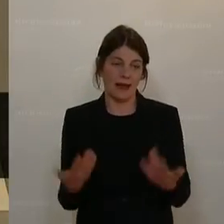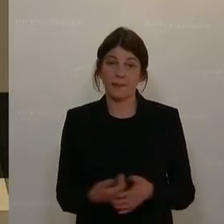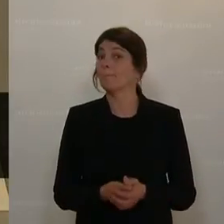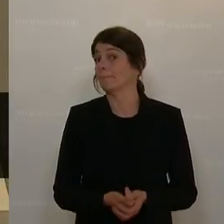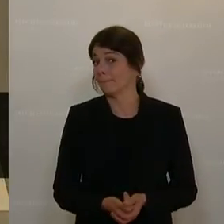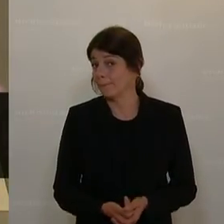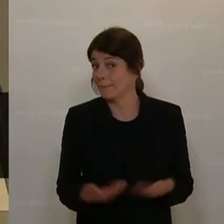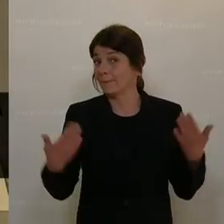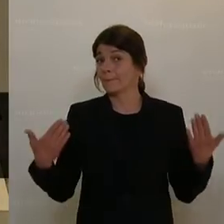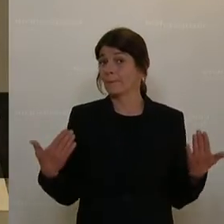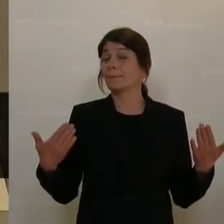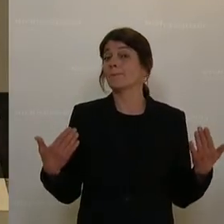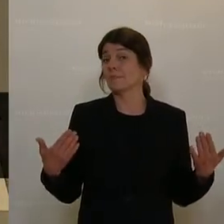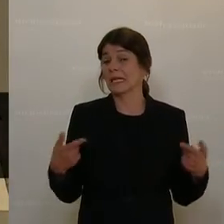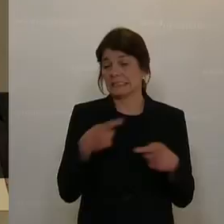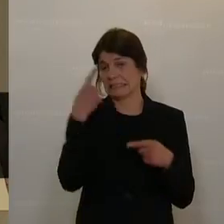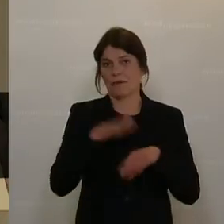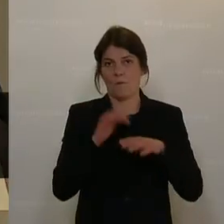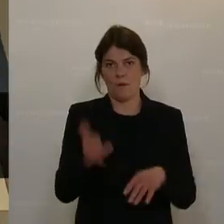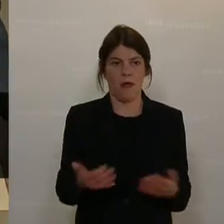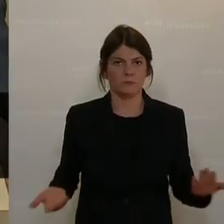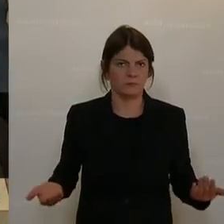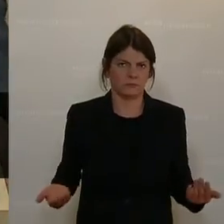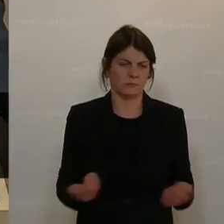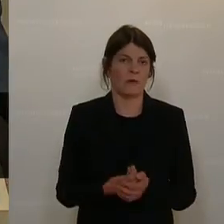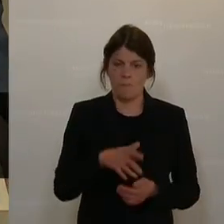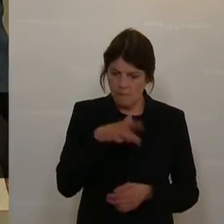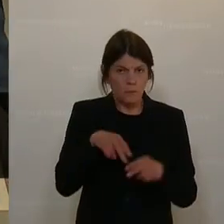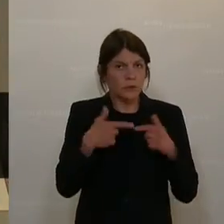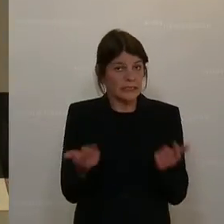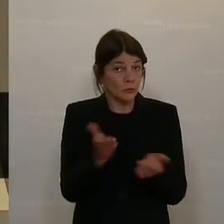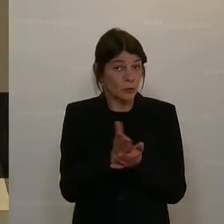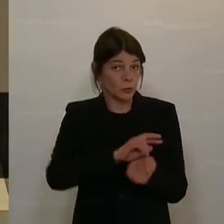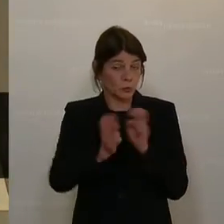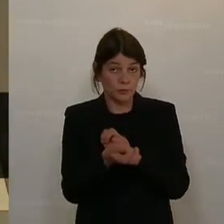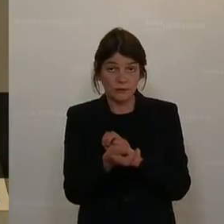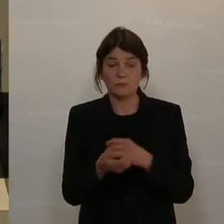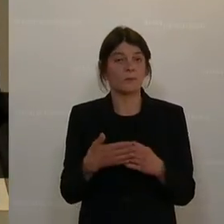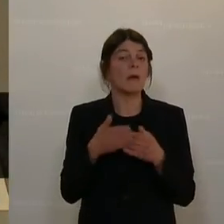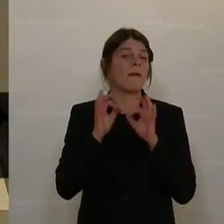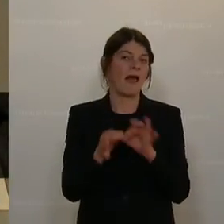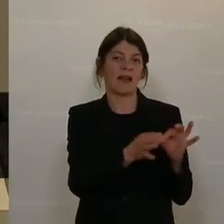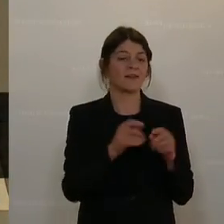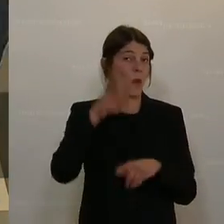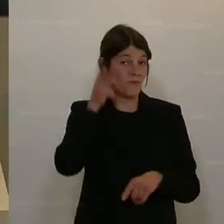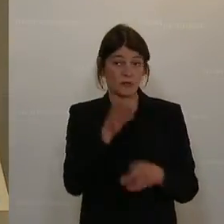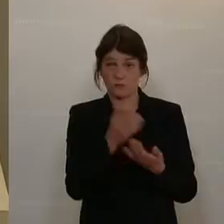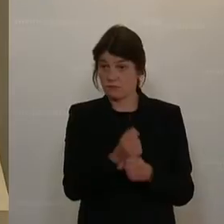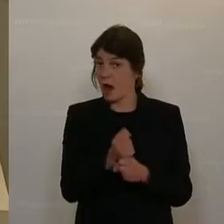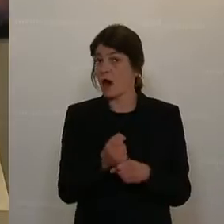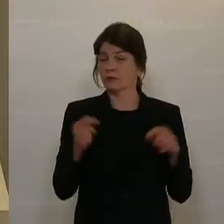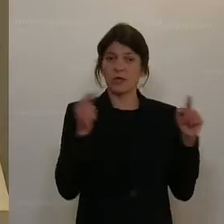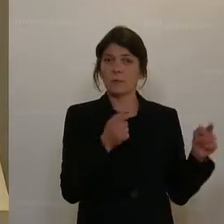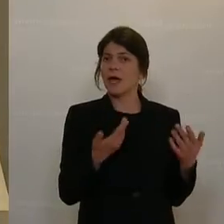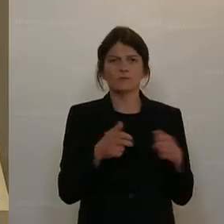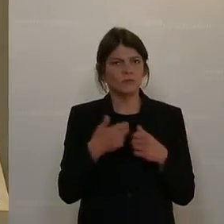es ist schon sehr sinnvoll, es ist in eigenen Bundesländern ja schon umgesetzt, unter anderem in Kärnten und Wien, aber das Ganze